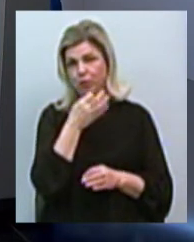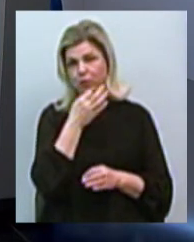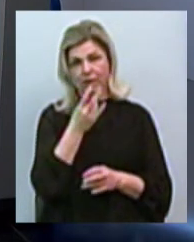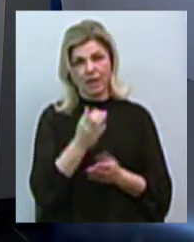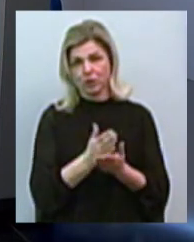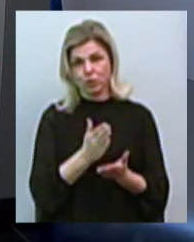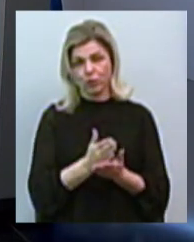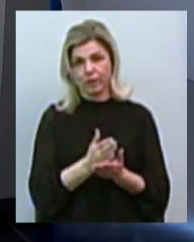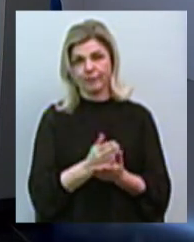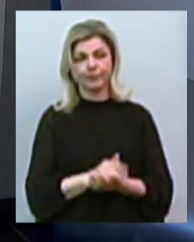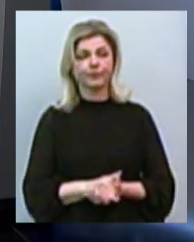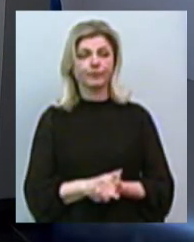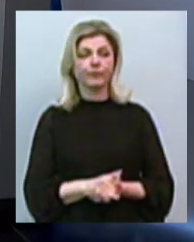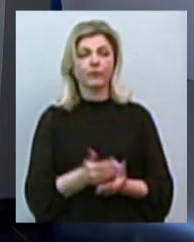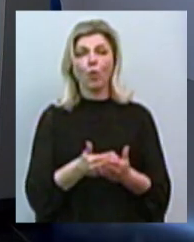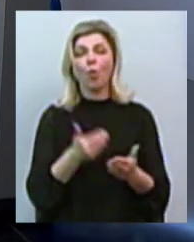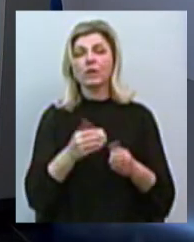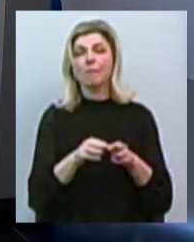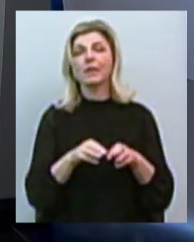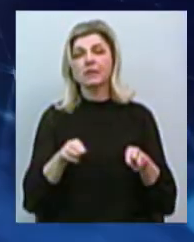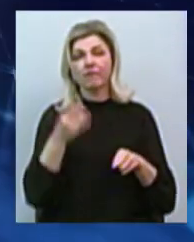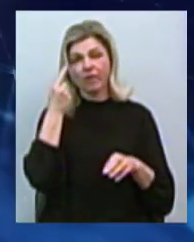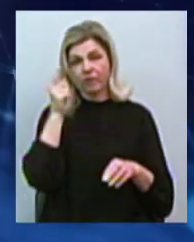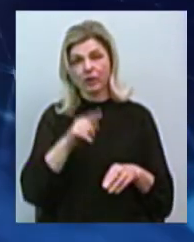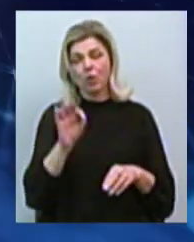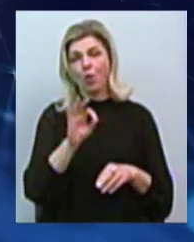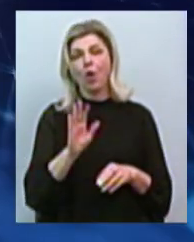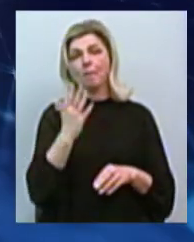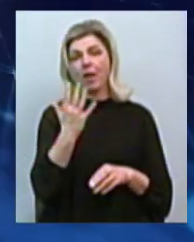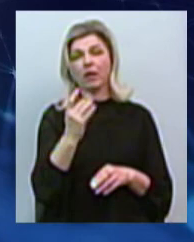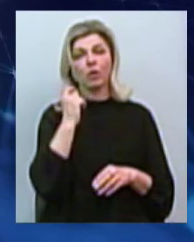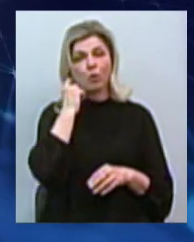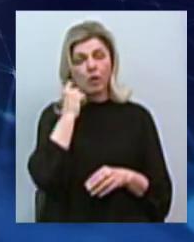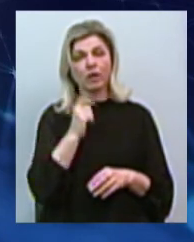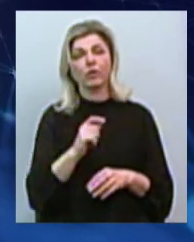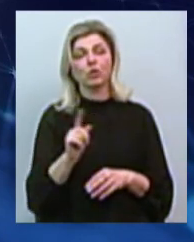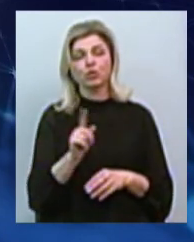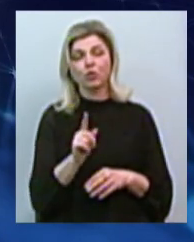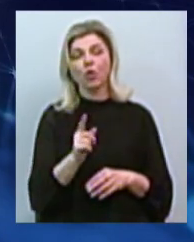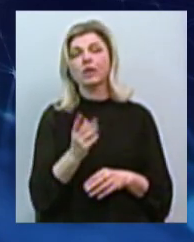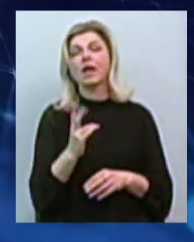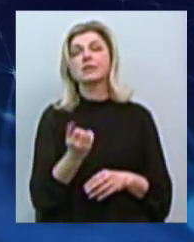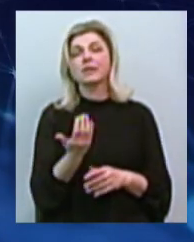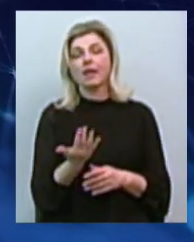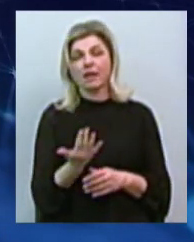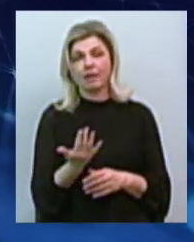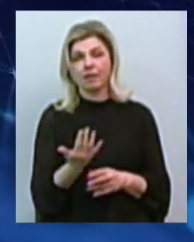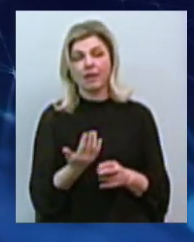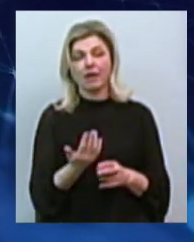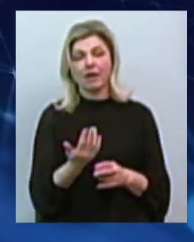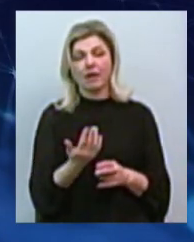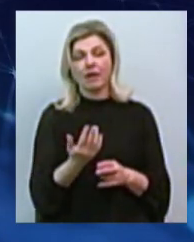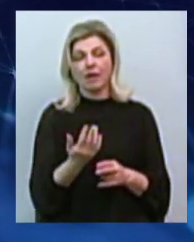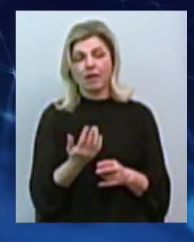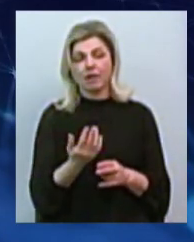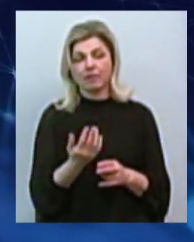В інформації від міністерства відомо лише про 5 років, що має бути зроблено за 5 років. Наскільки заключена вогода?